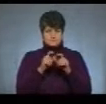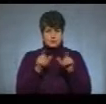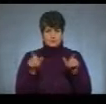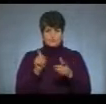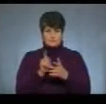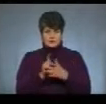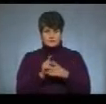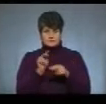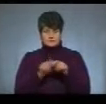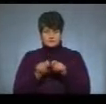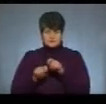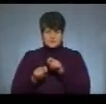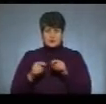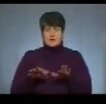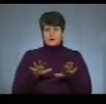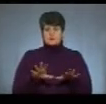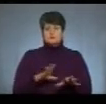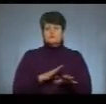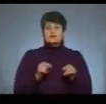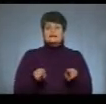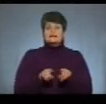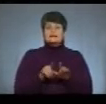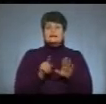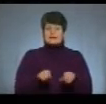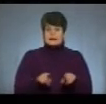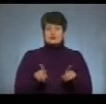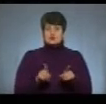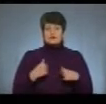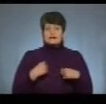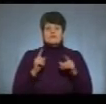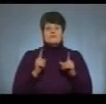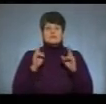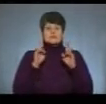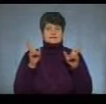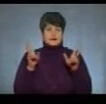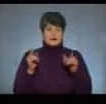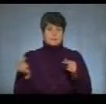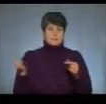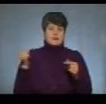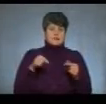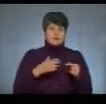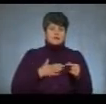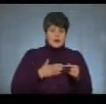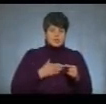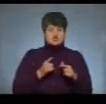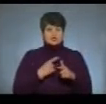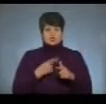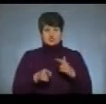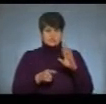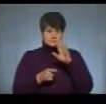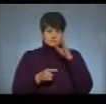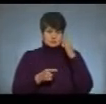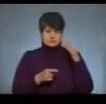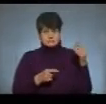відпрацьовувати. Позиція в нас була така, що ми навіть не знали, чи прилітають наші гради, чи ворожі.